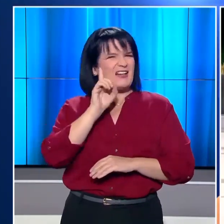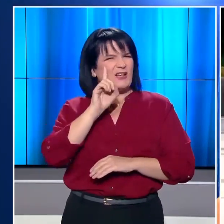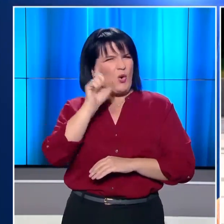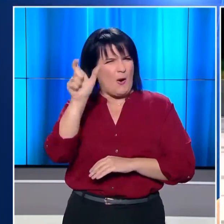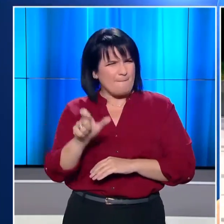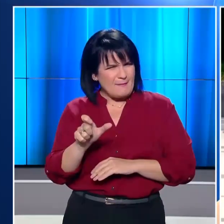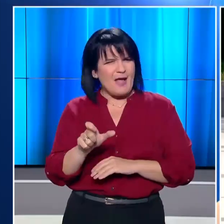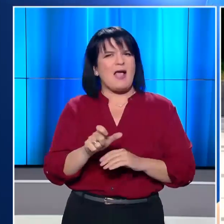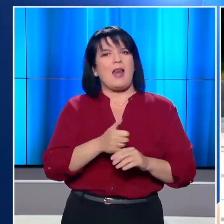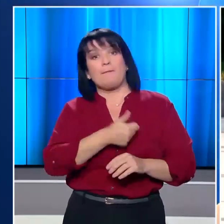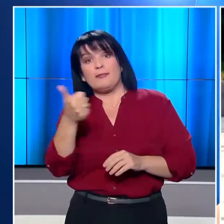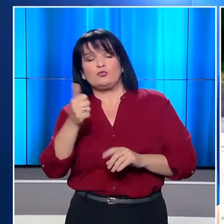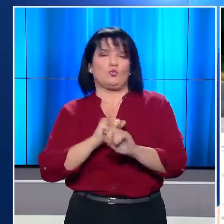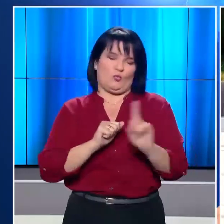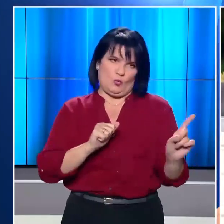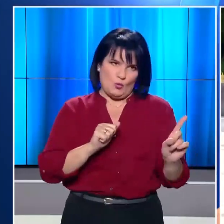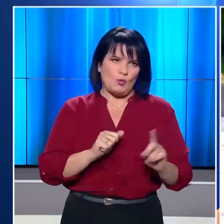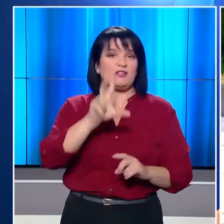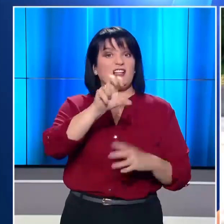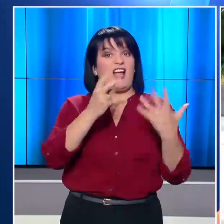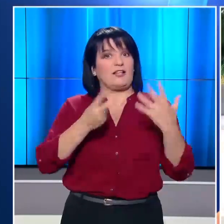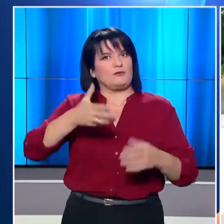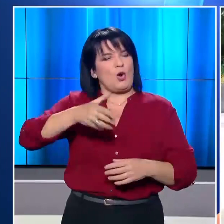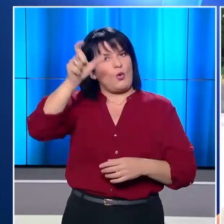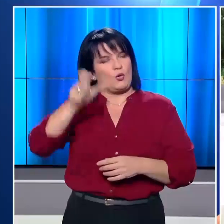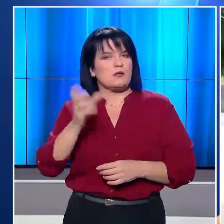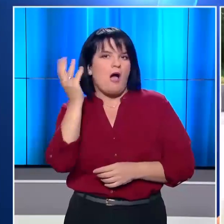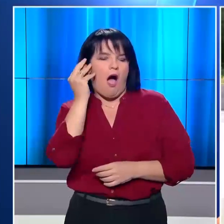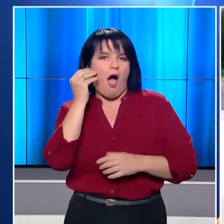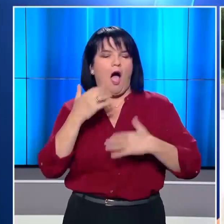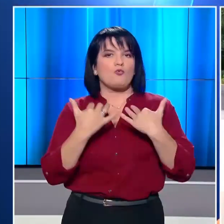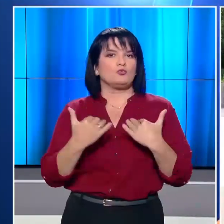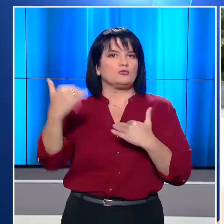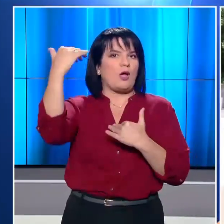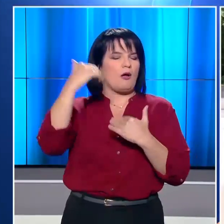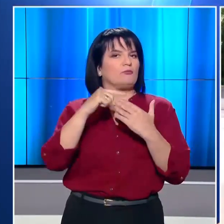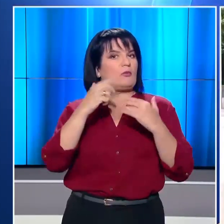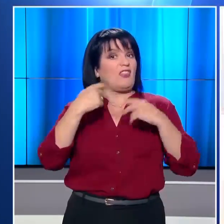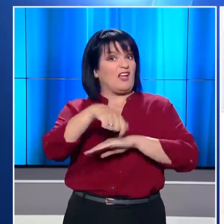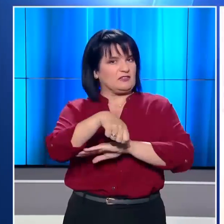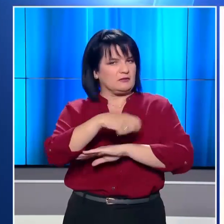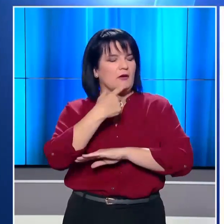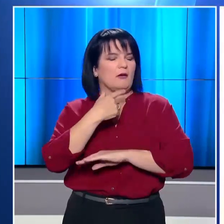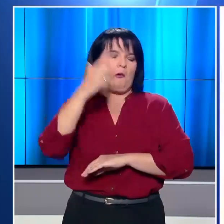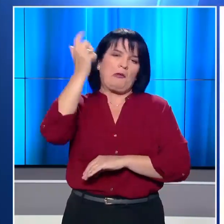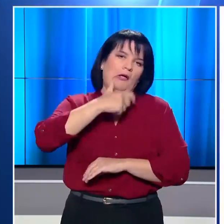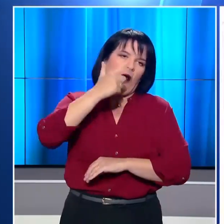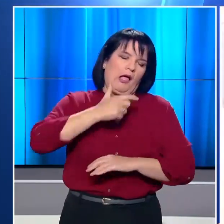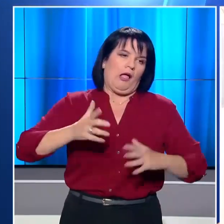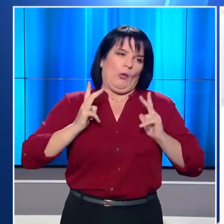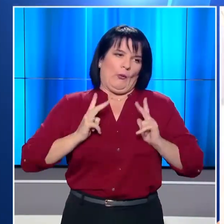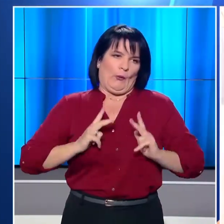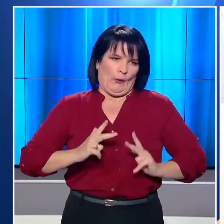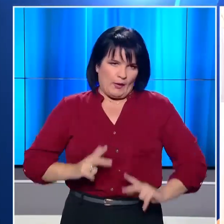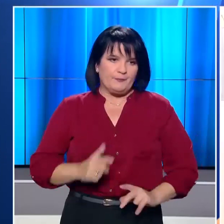Σαραρέκ Χαντεμή. Η 37χρονη Ιρανή μόλις άκουσε την ετοιμιγόρια των αεροπαγητών, ξέσπασε σε λιγμούς. Οι αεροπαγήτες του ποινικού